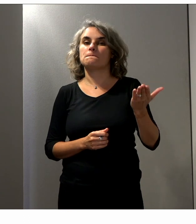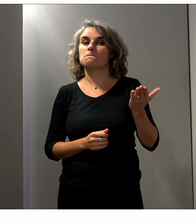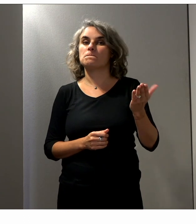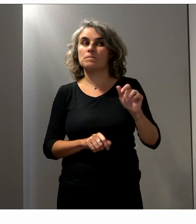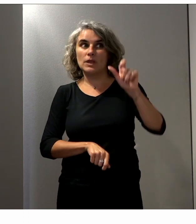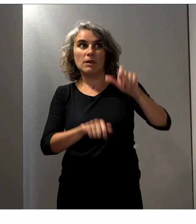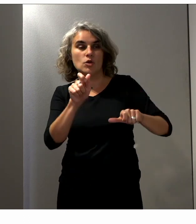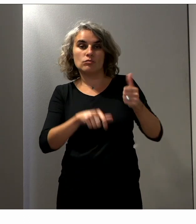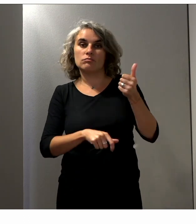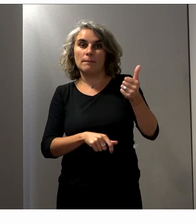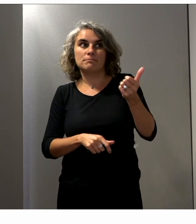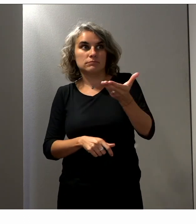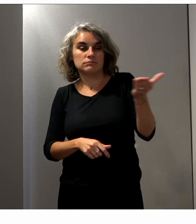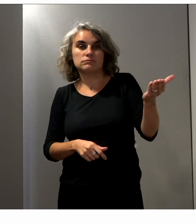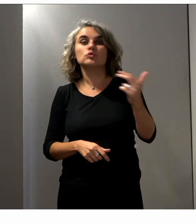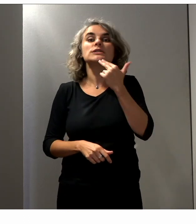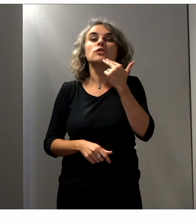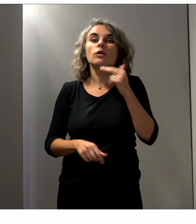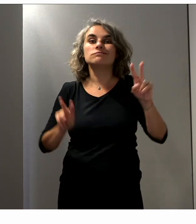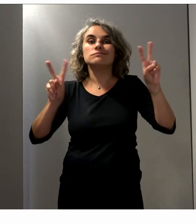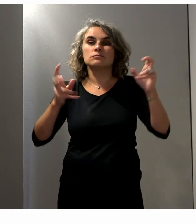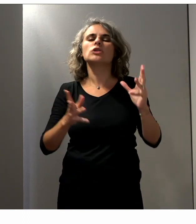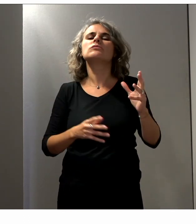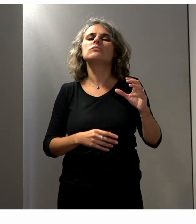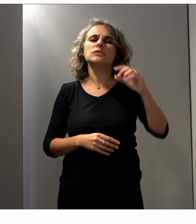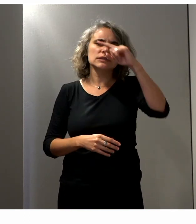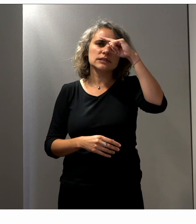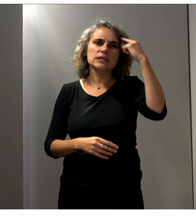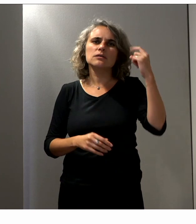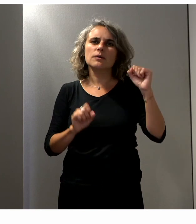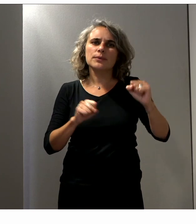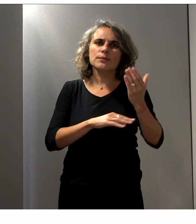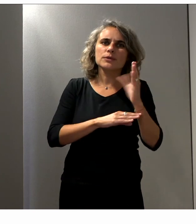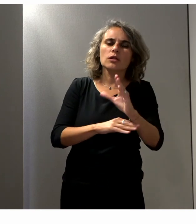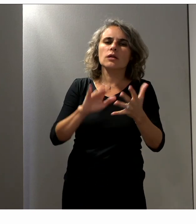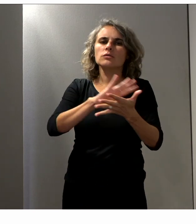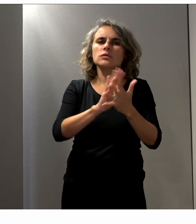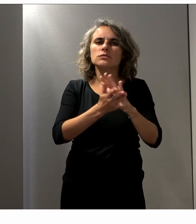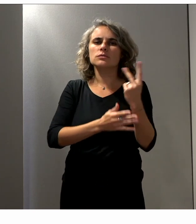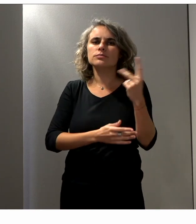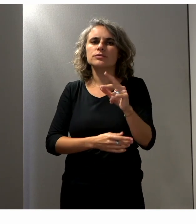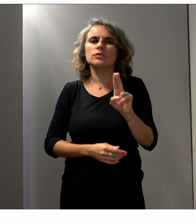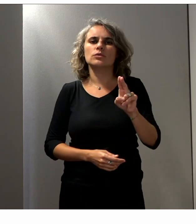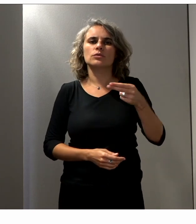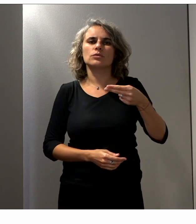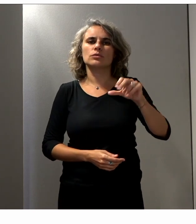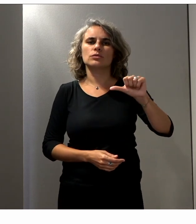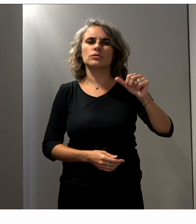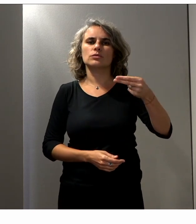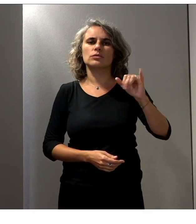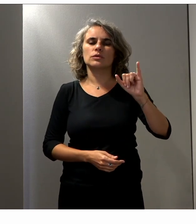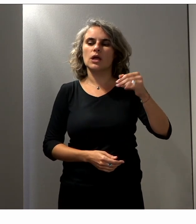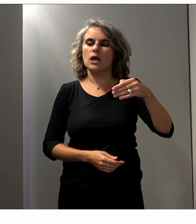utilisateurs, peut-être d'abord proposer à Cédric de présenter rapidement unanime, et ensuite effectivement